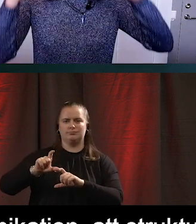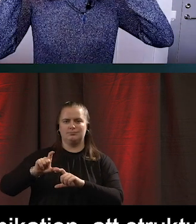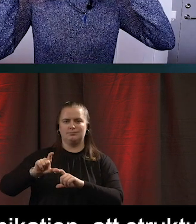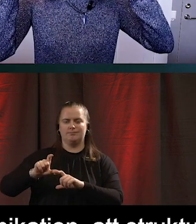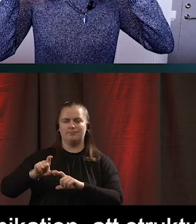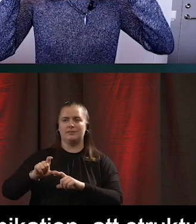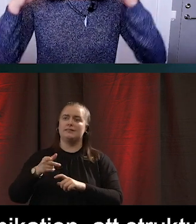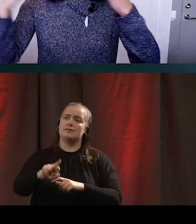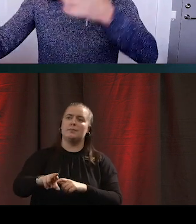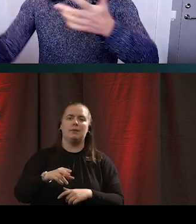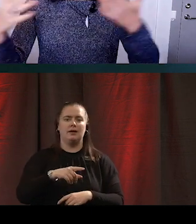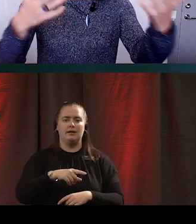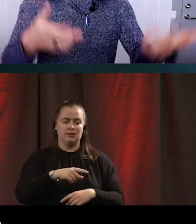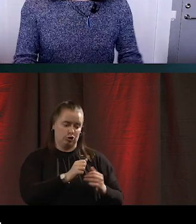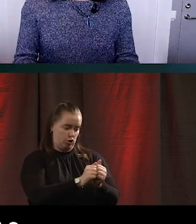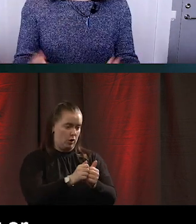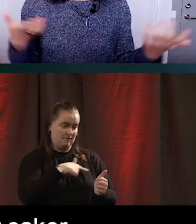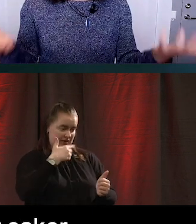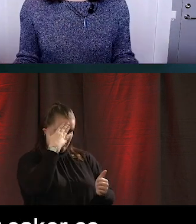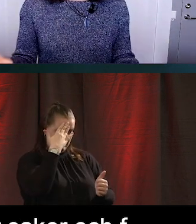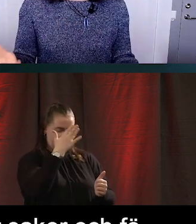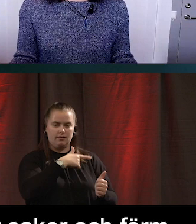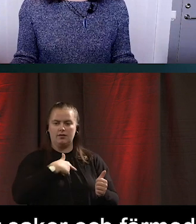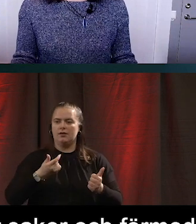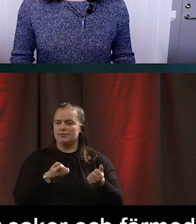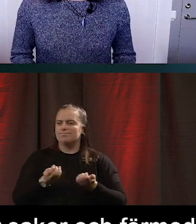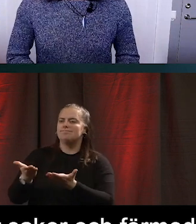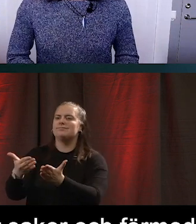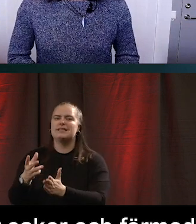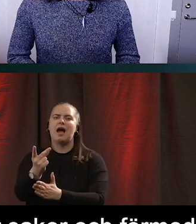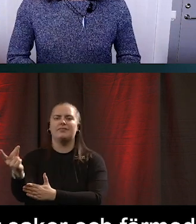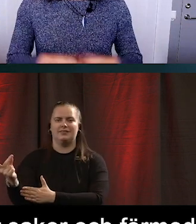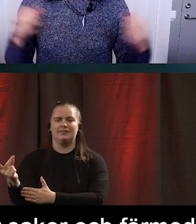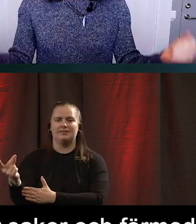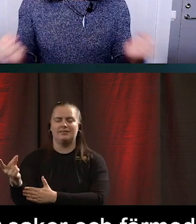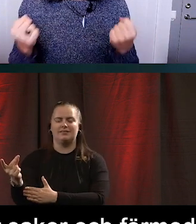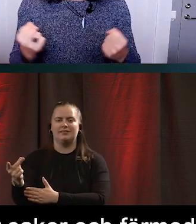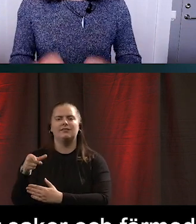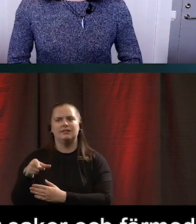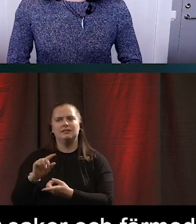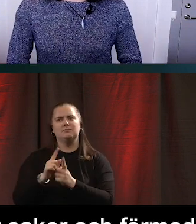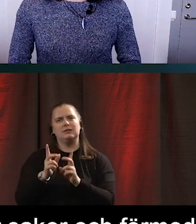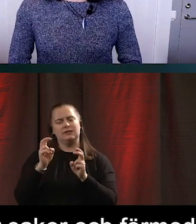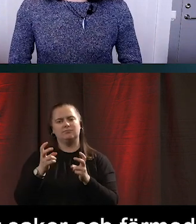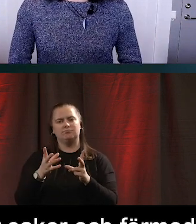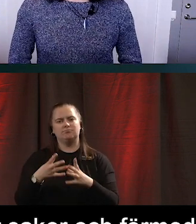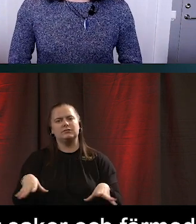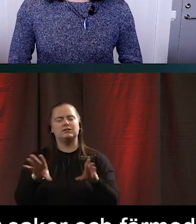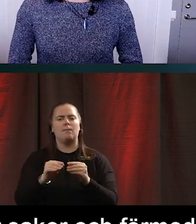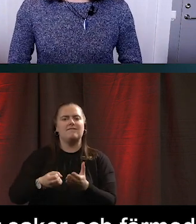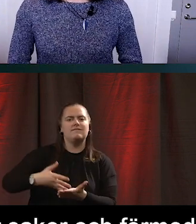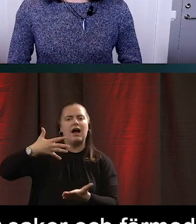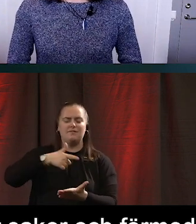vi tar saker vi vet och förmedlar dem till varandra. Det är oftast det som blir det samlade värdet i att vi